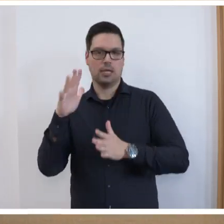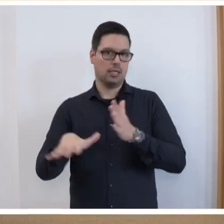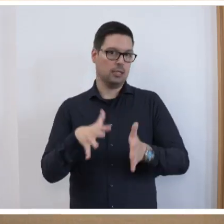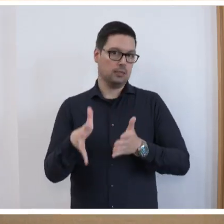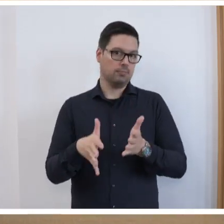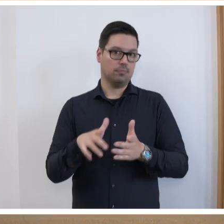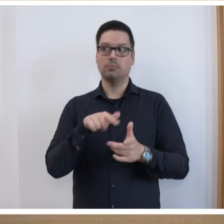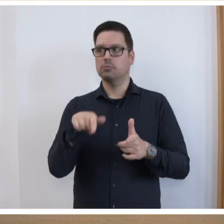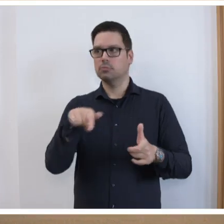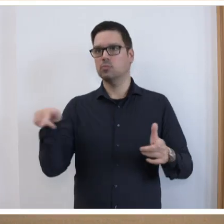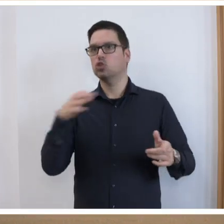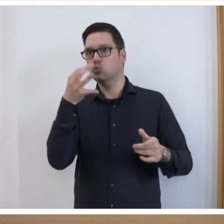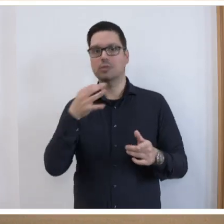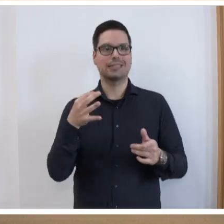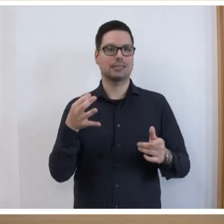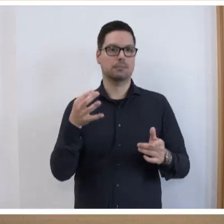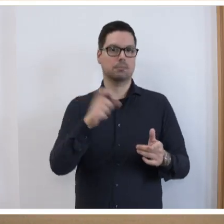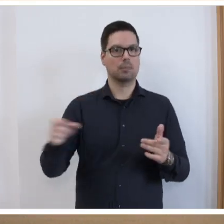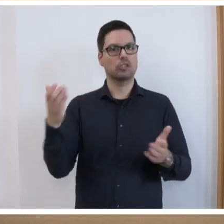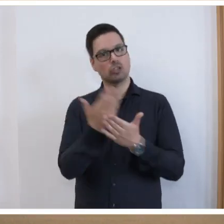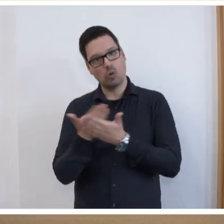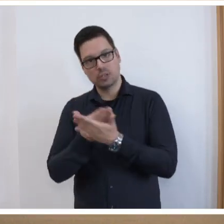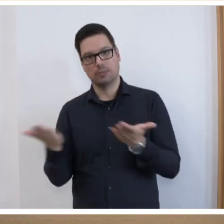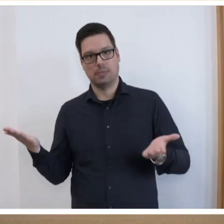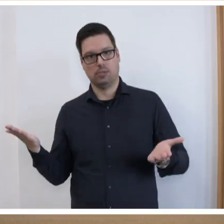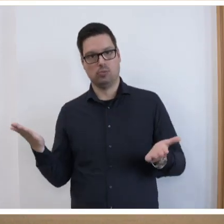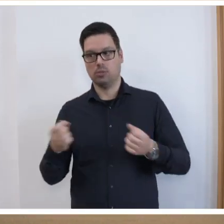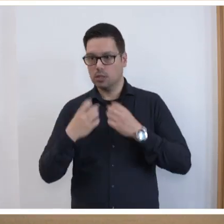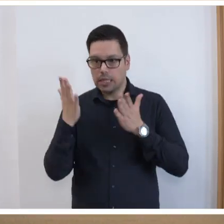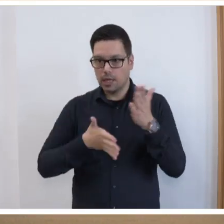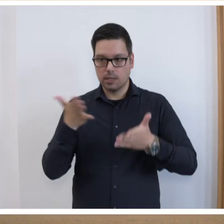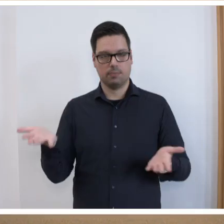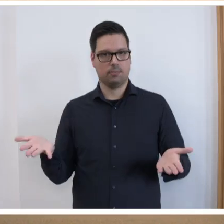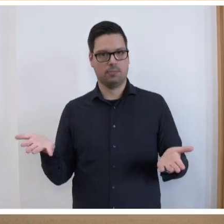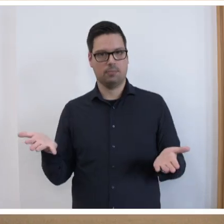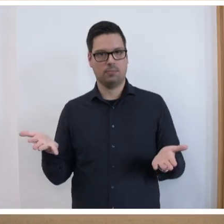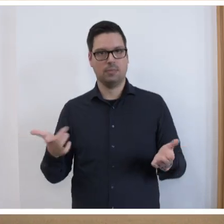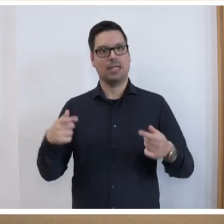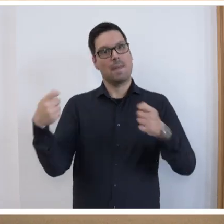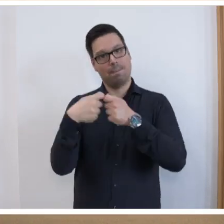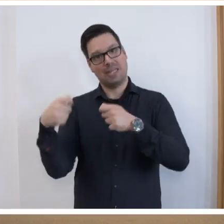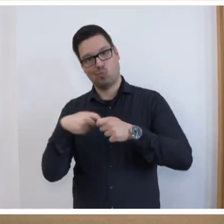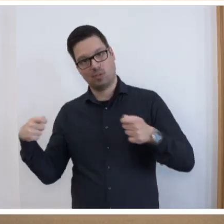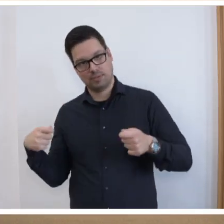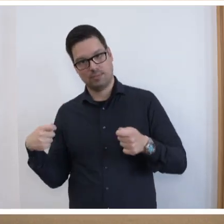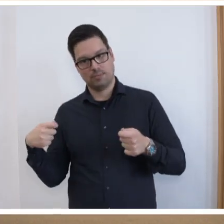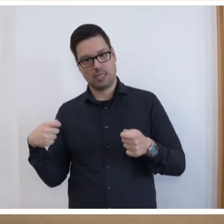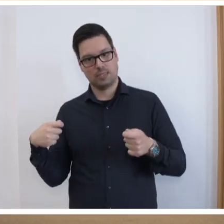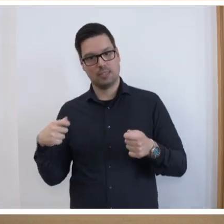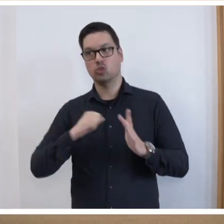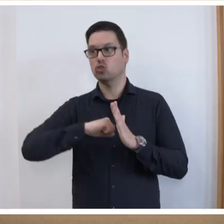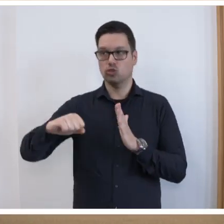all die jungen Menschen, die wir ausbilden. Unmittelbar nach dem Bewerbungsschluss beginnt die Bindungsphase. Wir senden in sehr schneller